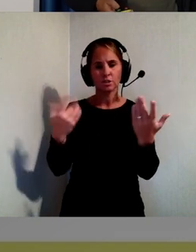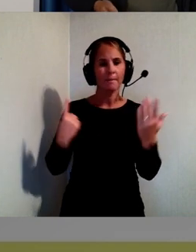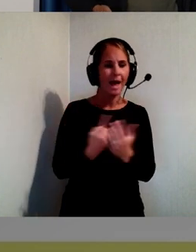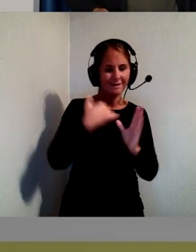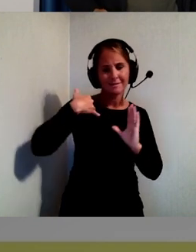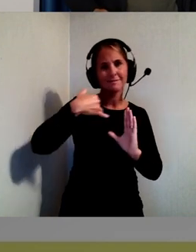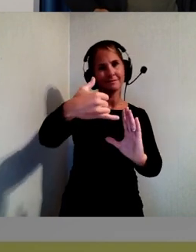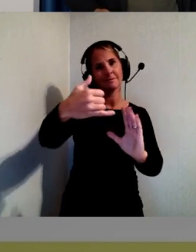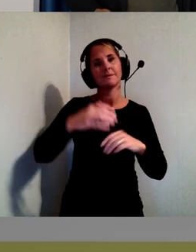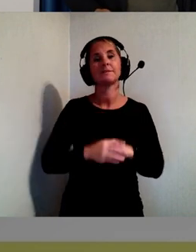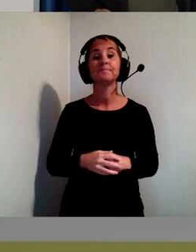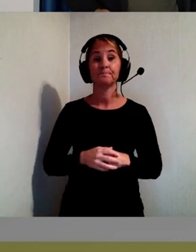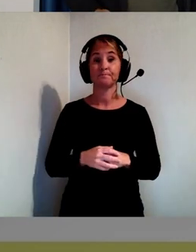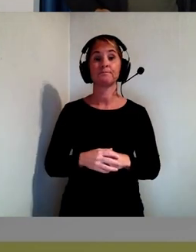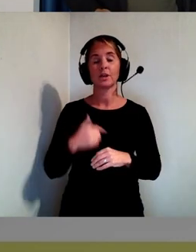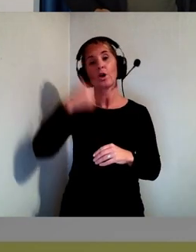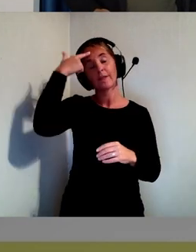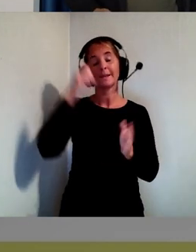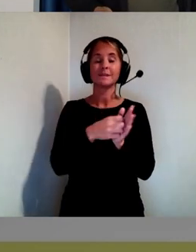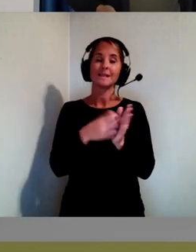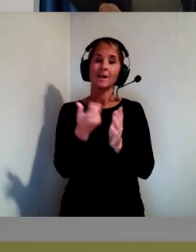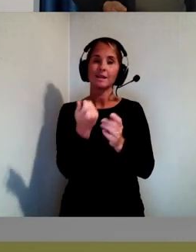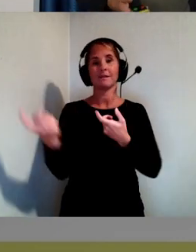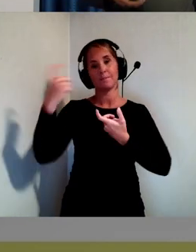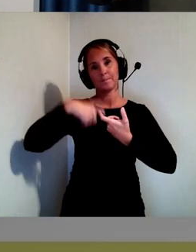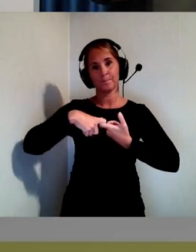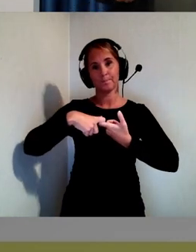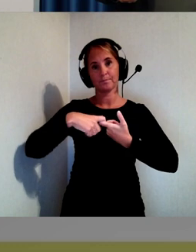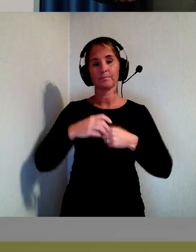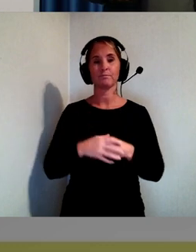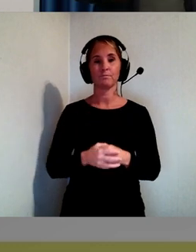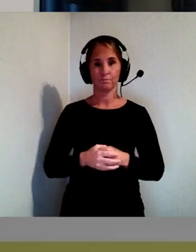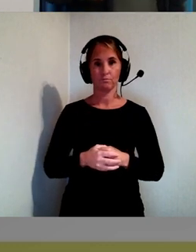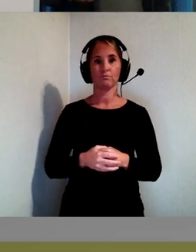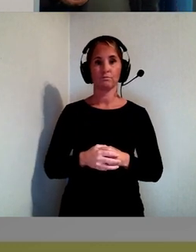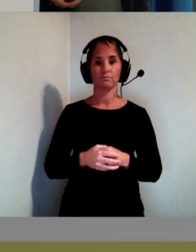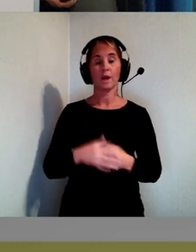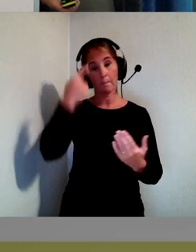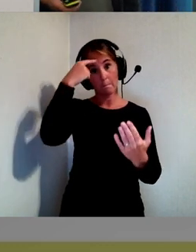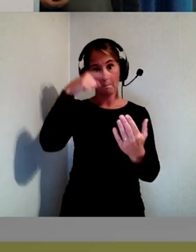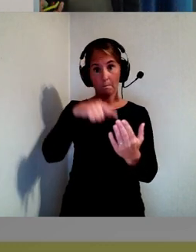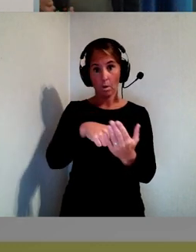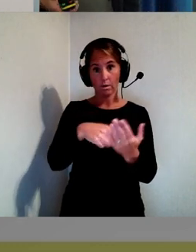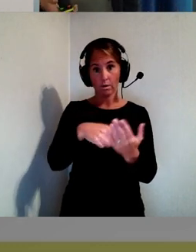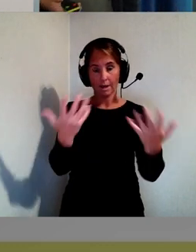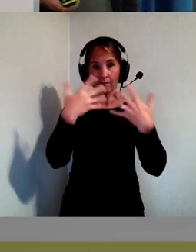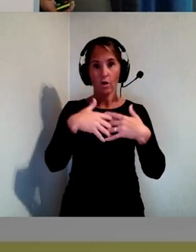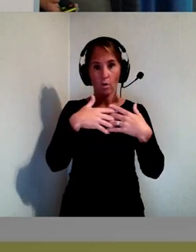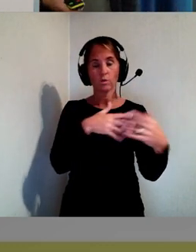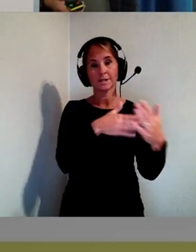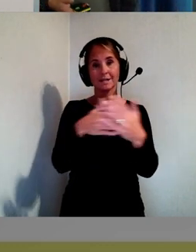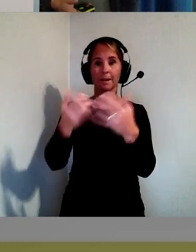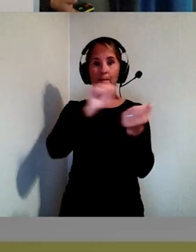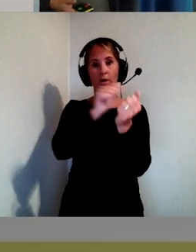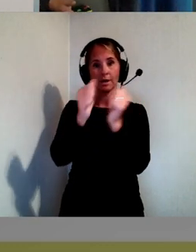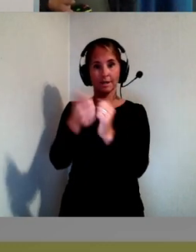Och det tänkte jag beskriva lite om. Ja, målet är ju funktionshänderspolitikens